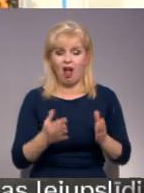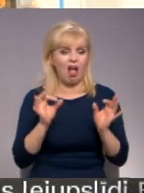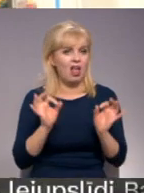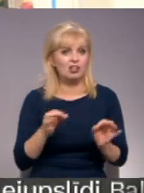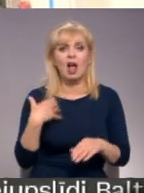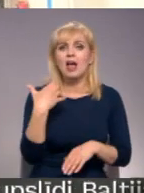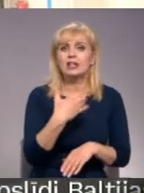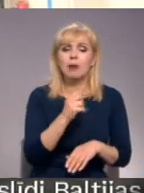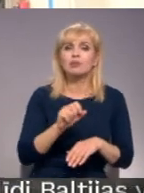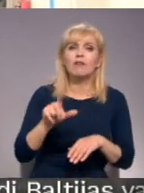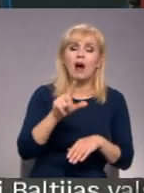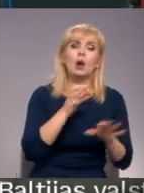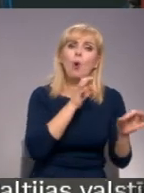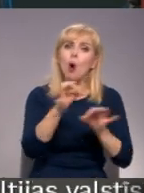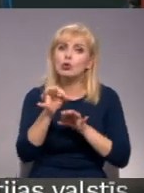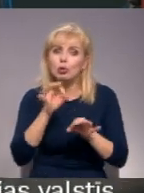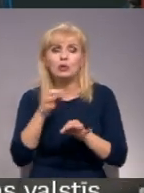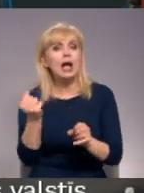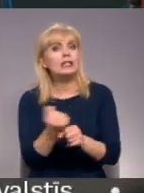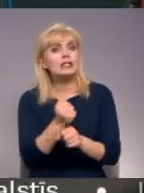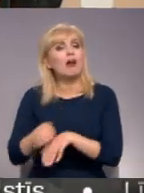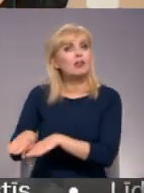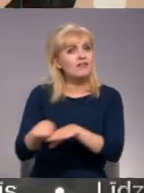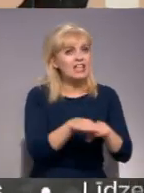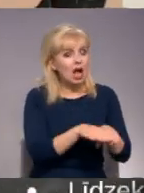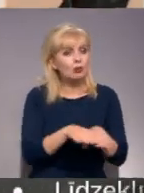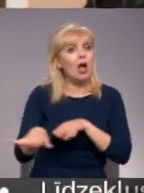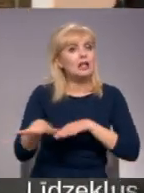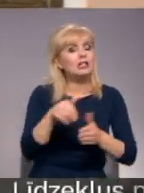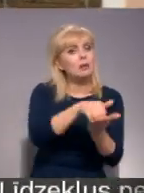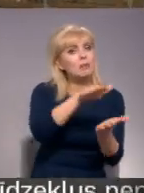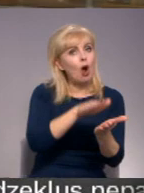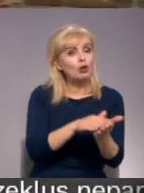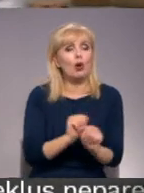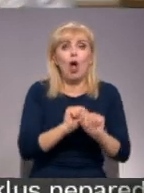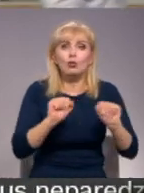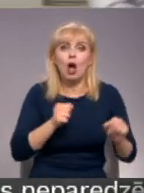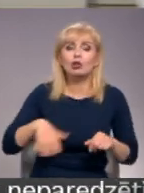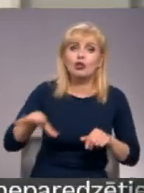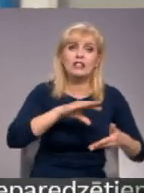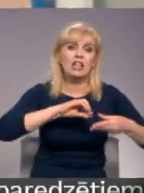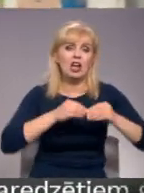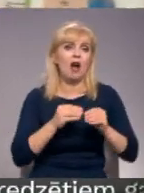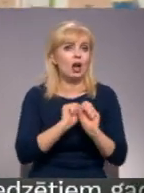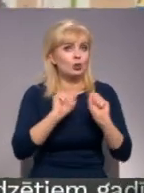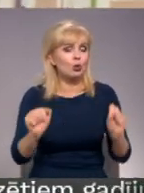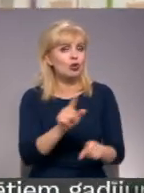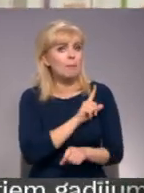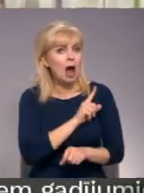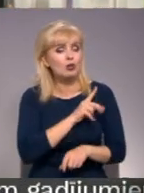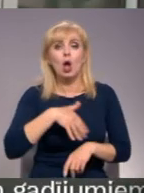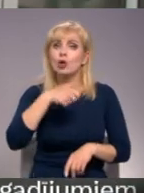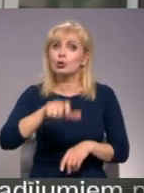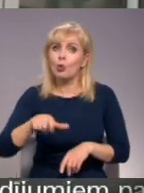Esot nepieciešams vairāk konsultāciju, lai izstrādātu vienotu rīcības protokolu, kas nodrošinātu, ka visi ievēro drošību un pasargātu